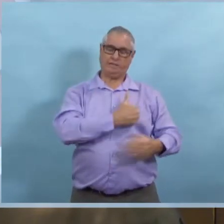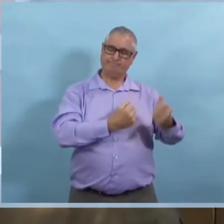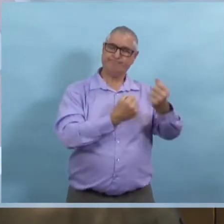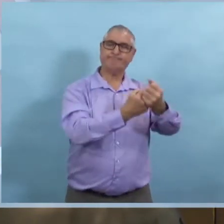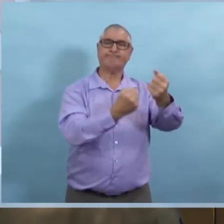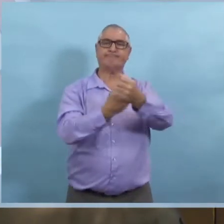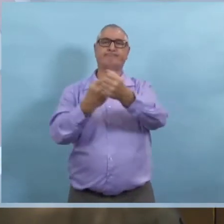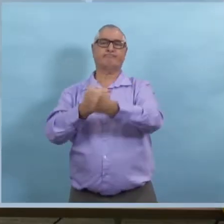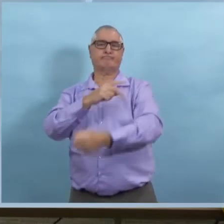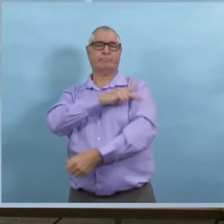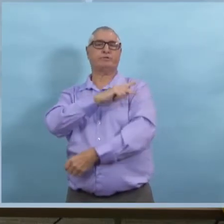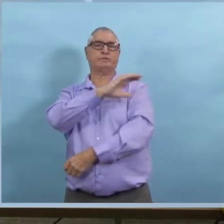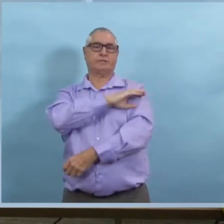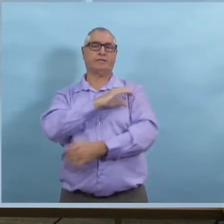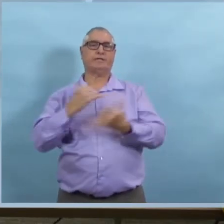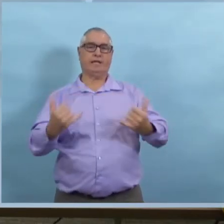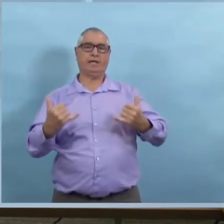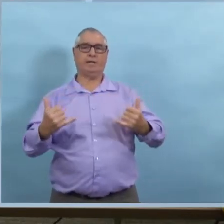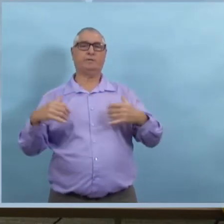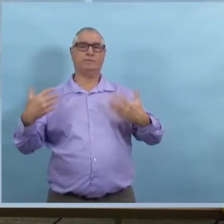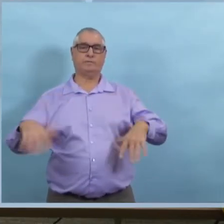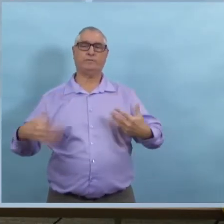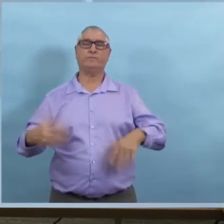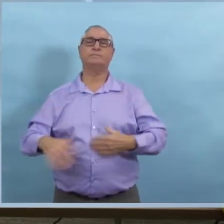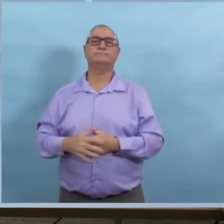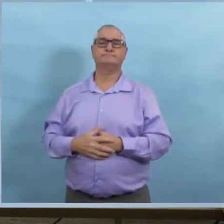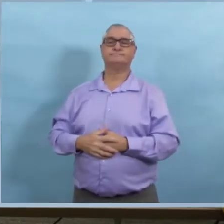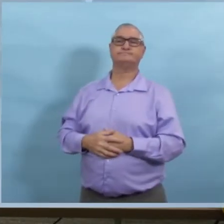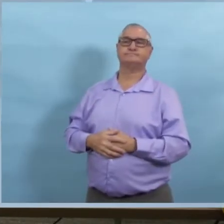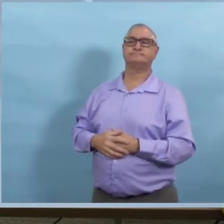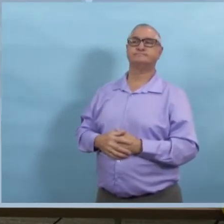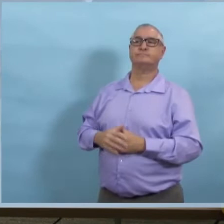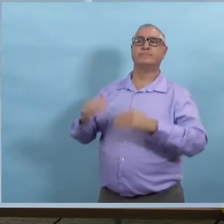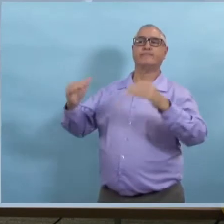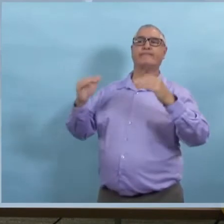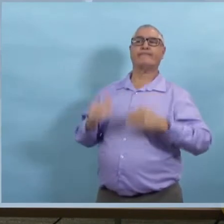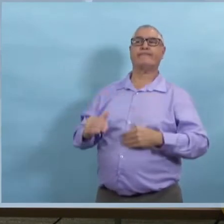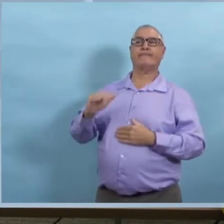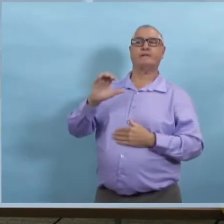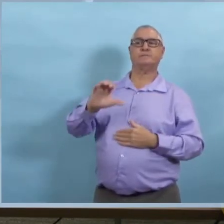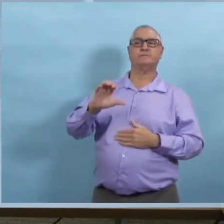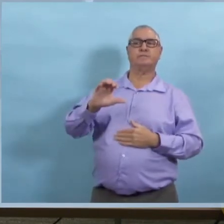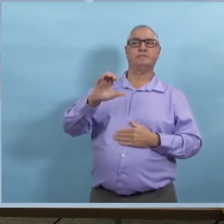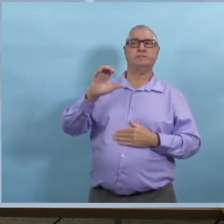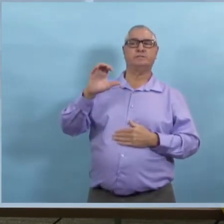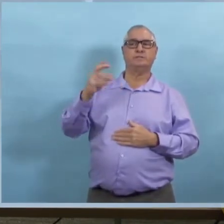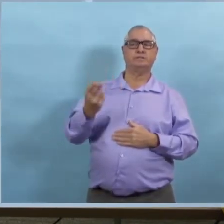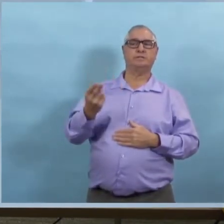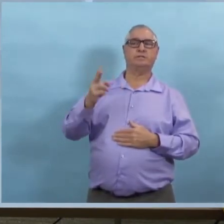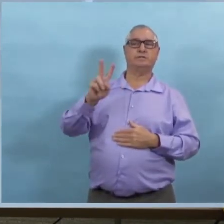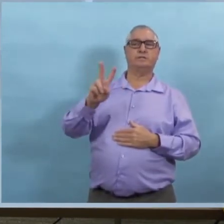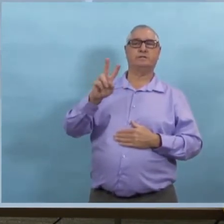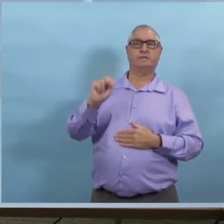parce qu'ils ont la COVID ou ils doivent s'isoler. Mais je ne pas dire par là que c'est la seule chose qu va faire pour les aider.